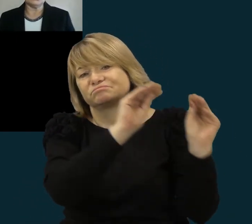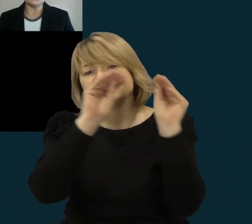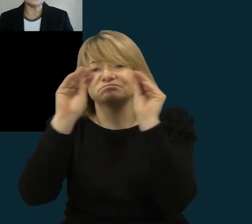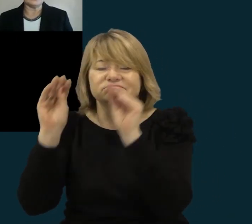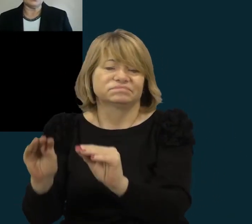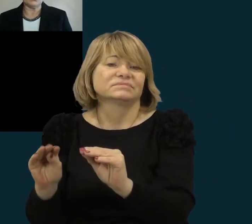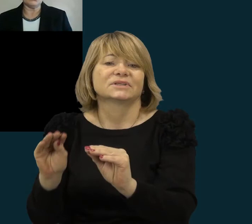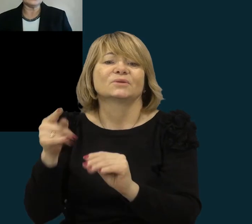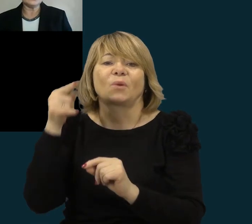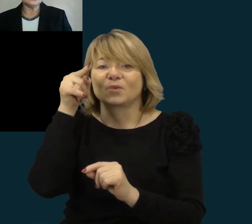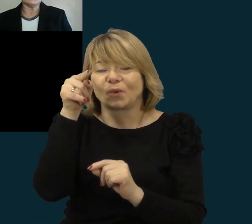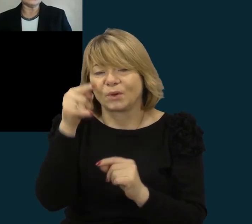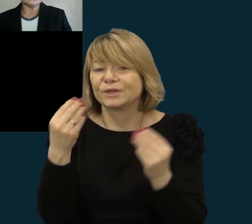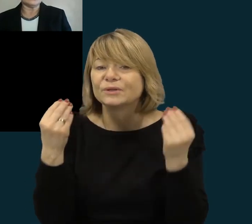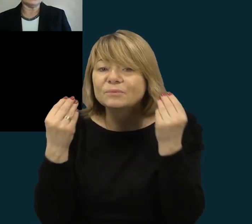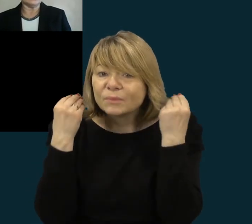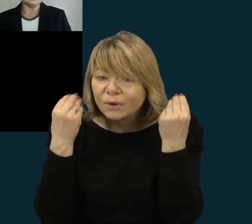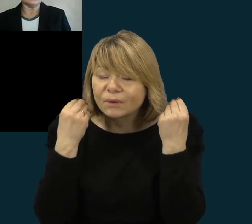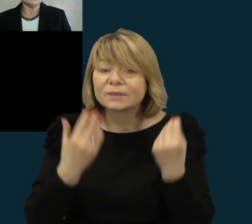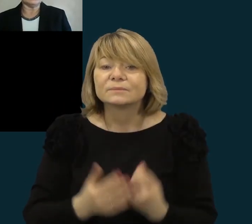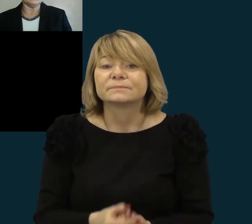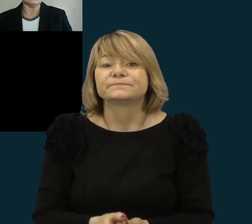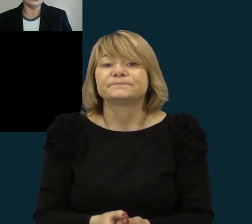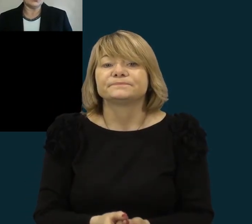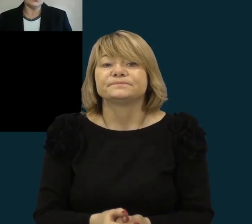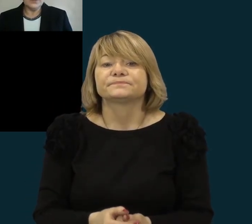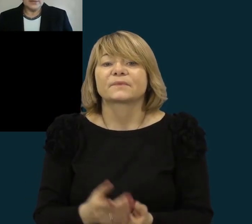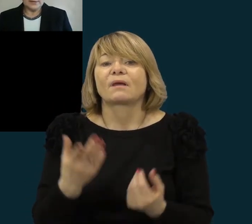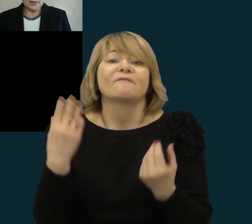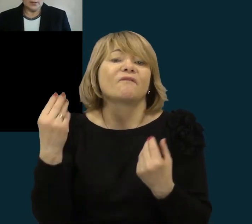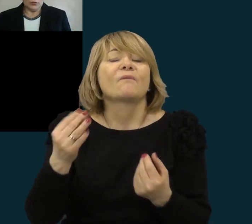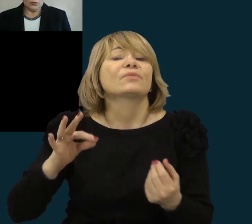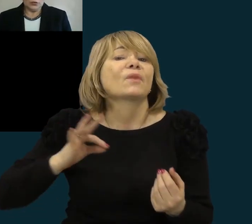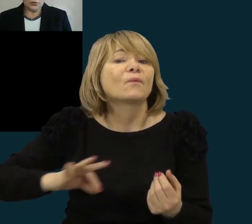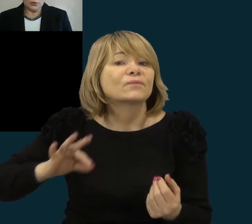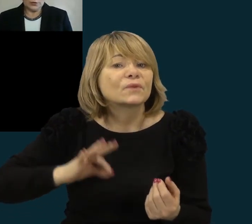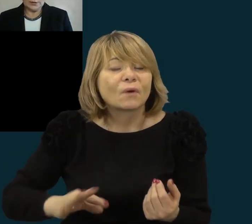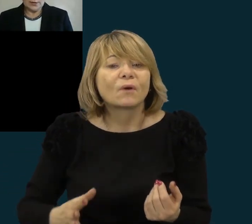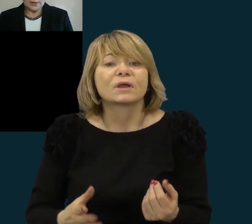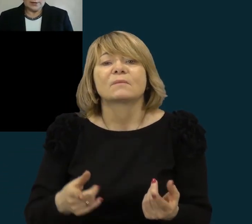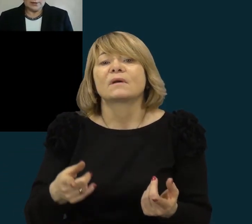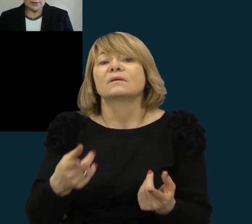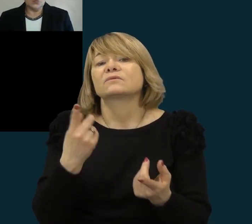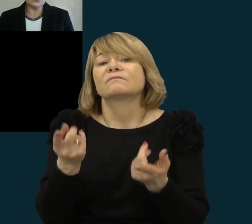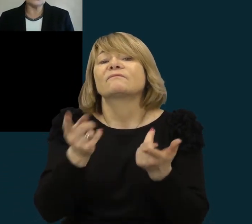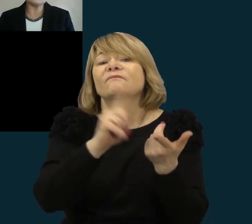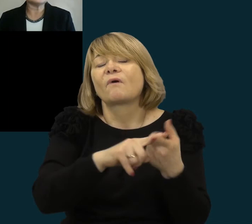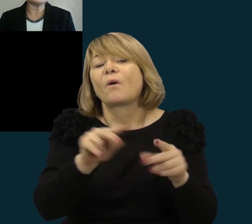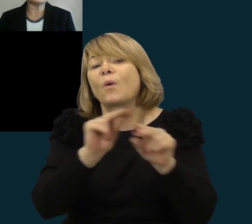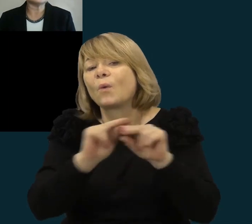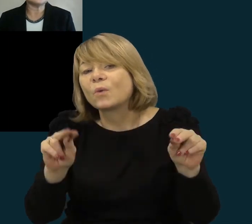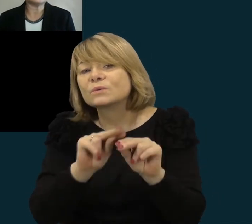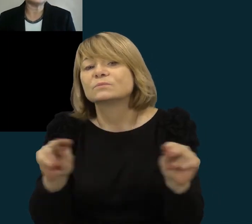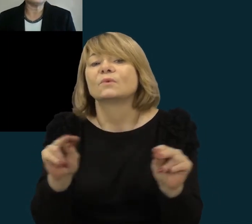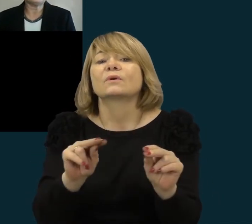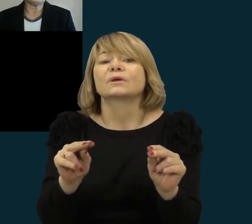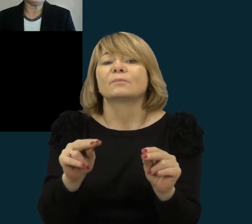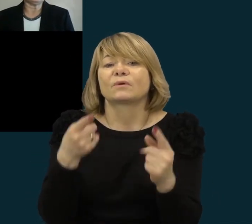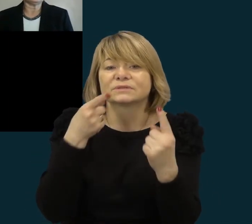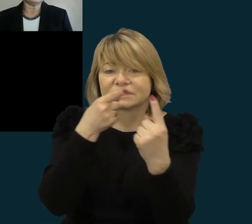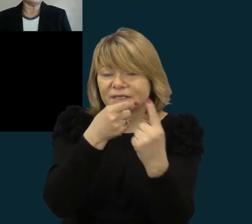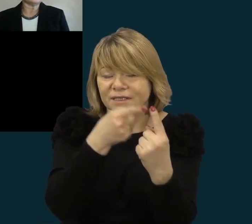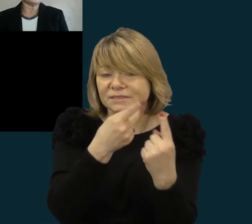mokymosi aplinkos, jos ten naudojimo, sakykim, ugdymosi ir mokymosi tikslams.